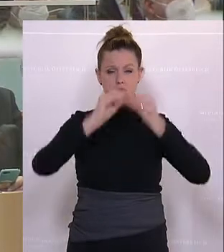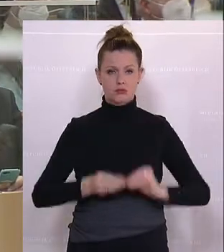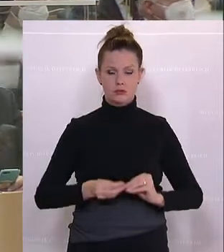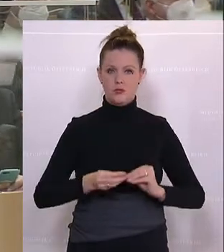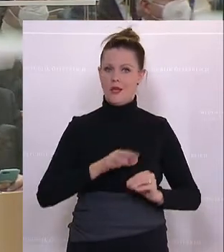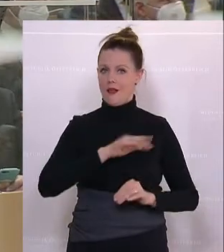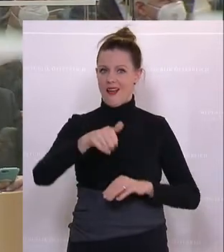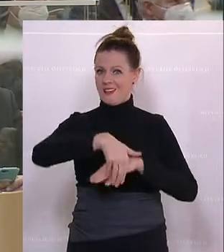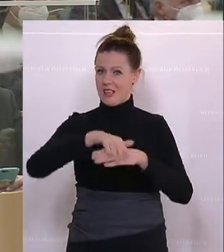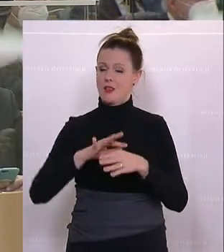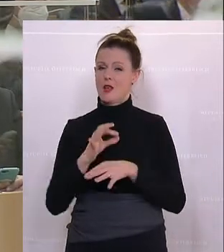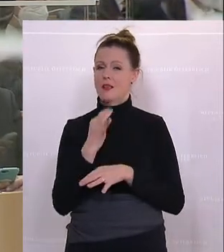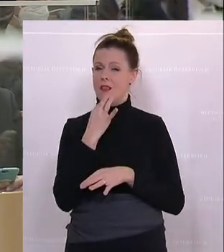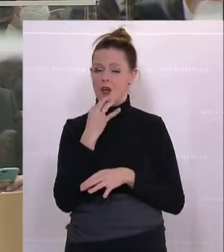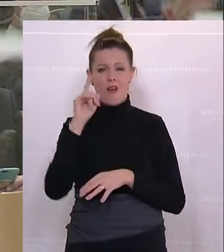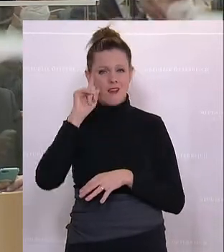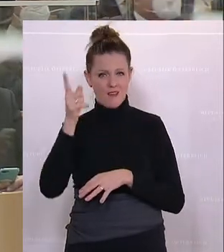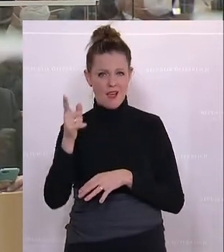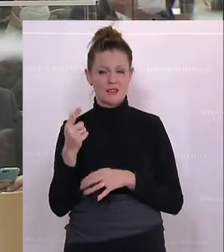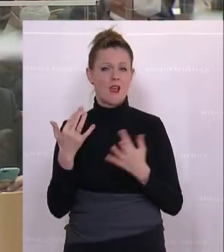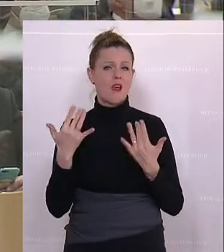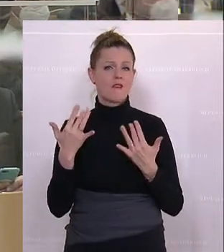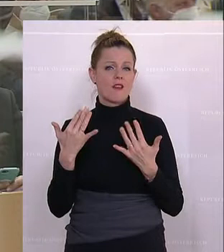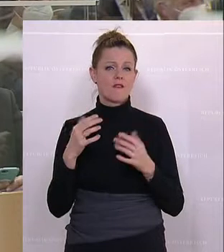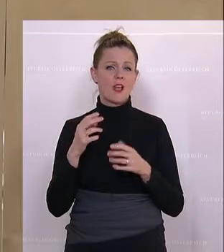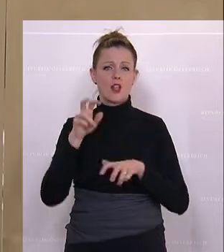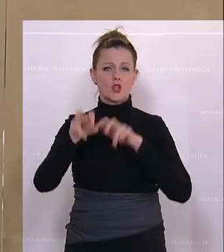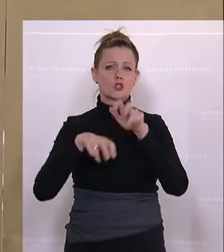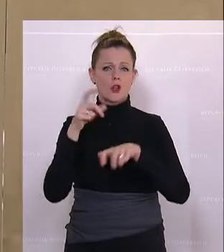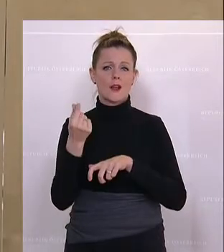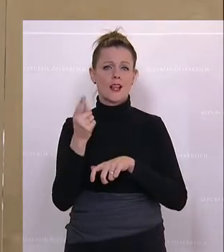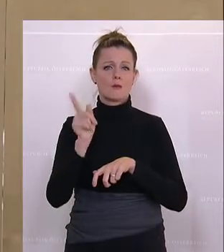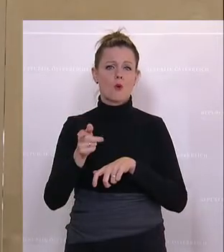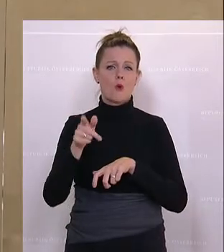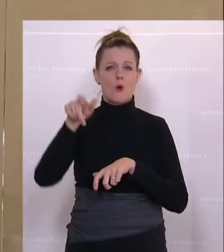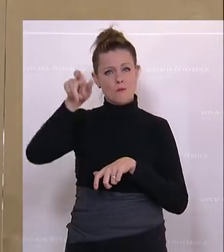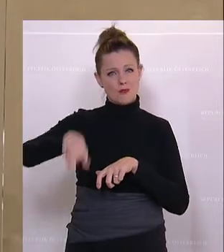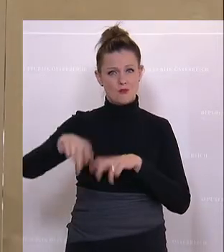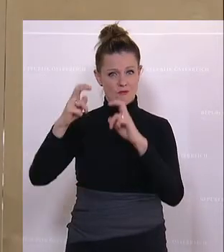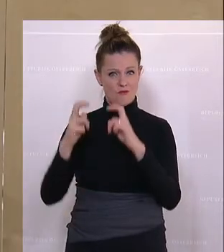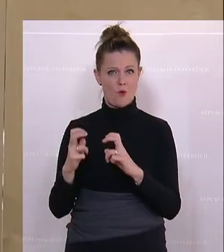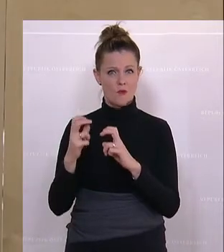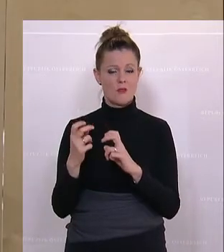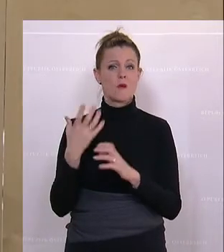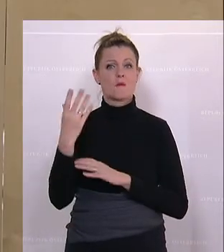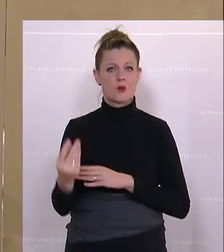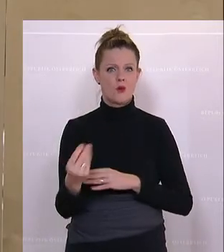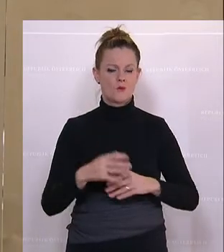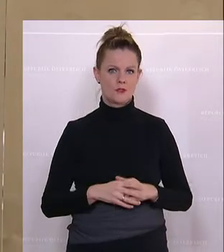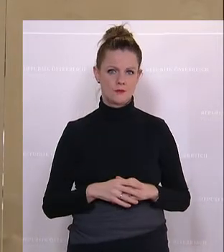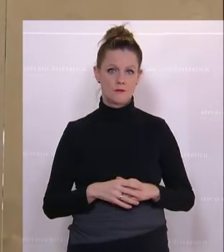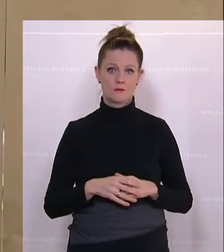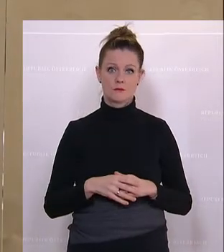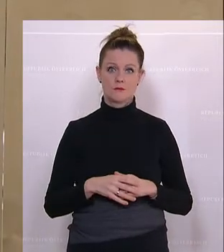Gemeinde genau weiß, wie viel sie an Steuermittel pro Einwohner für die Gemeinde bekommt. Und dieses